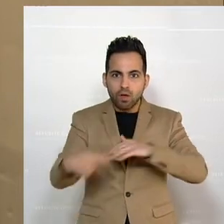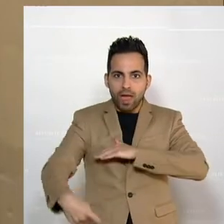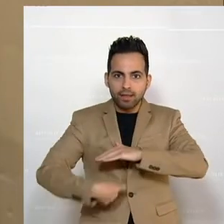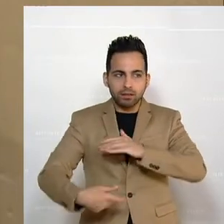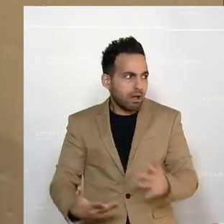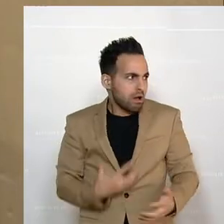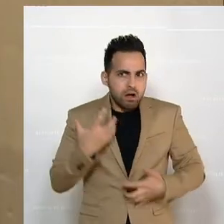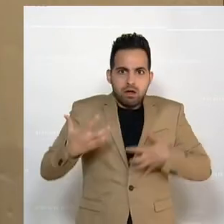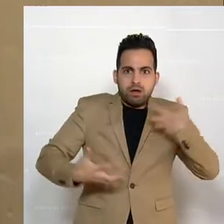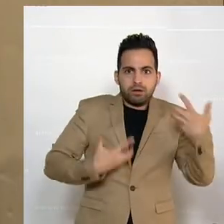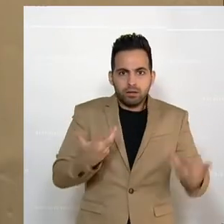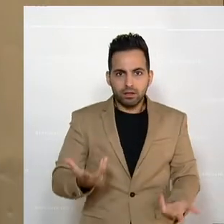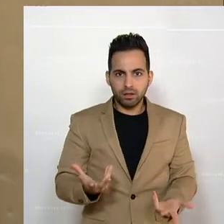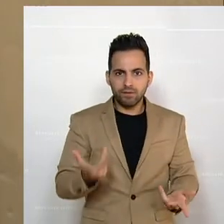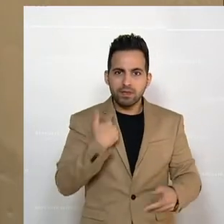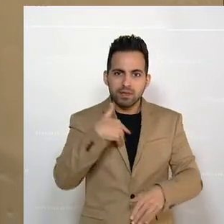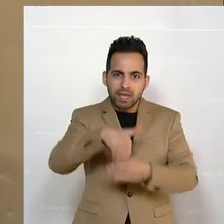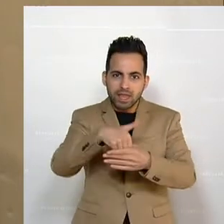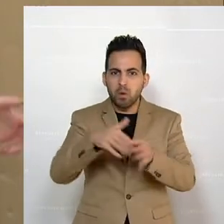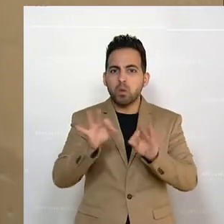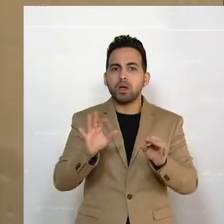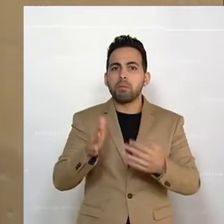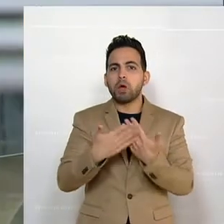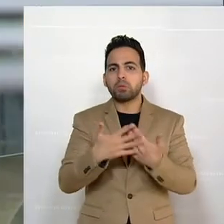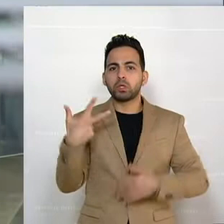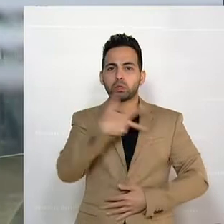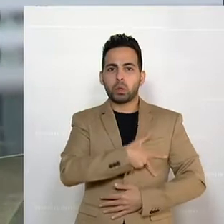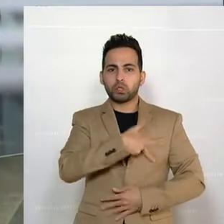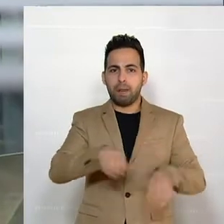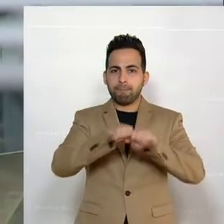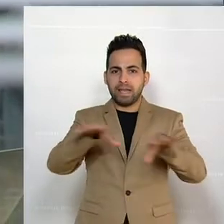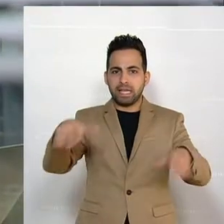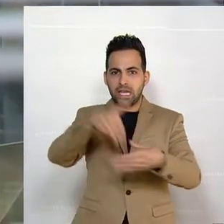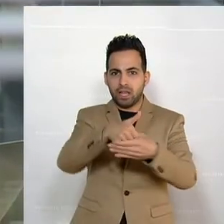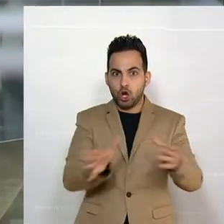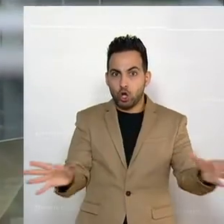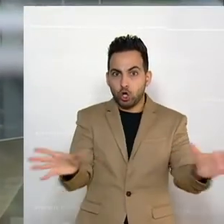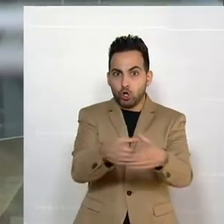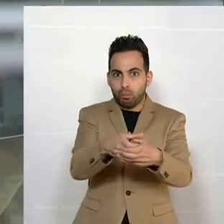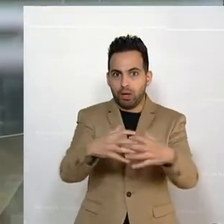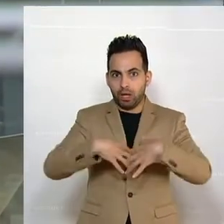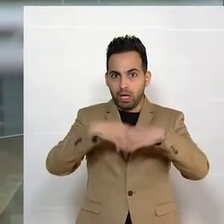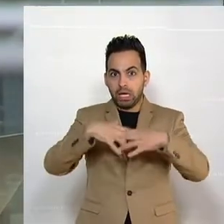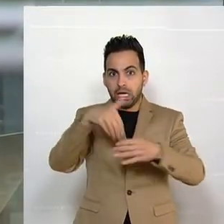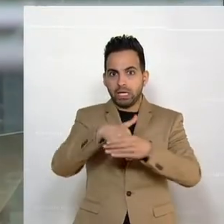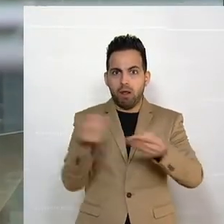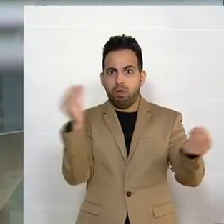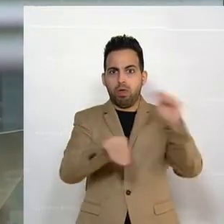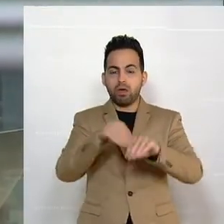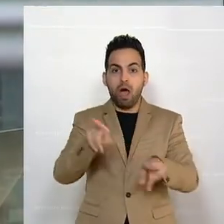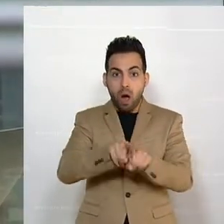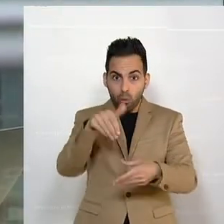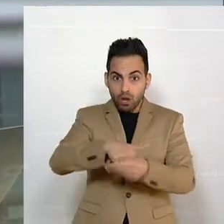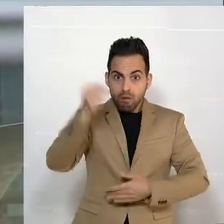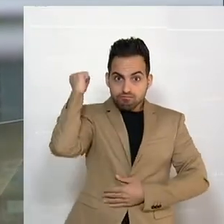auch diverse Gruppierungen auf Social Media, die sich gegenseitig hochpauschen, sodass es sogar zu Morddrohungen kommt. Und zu